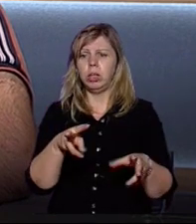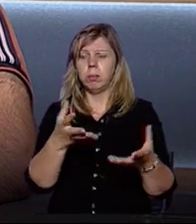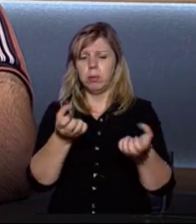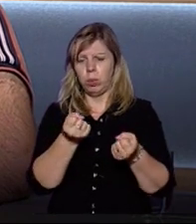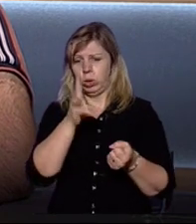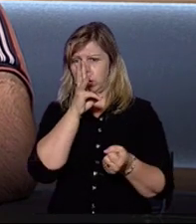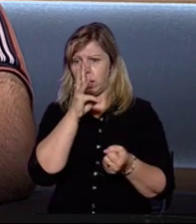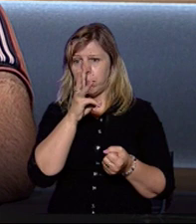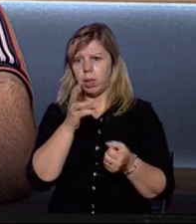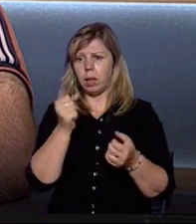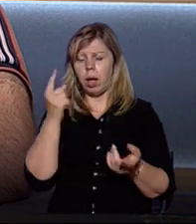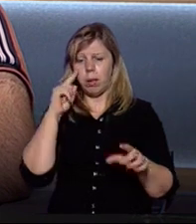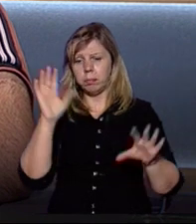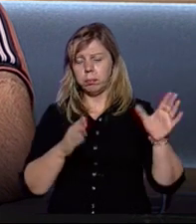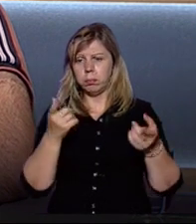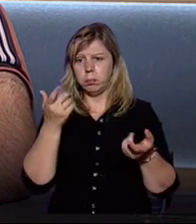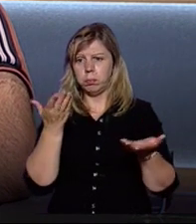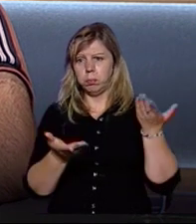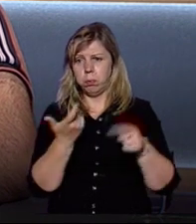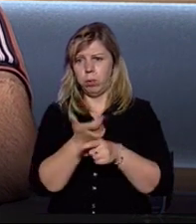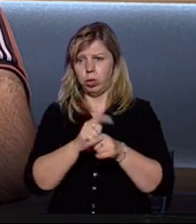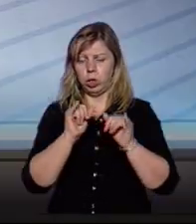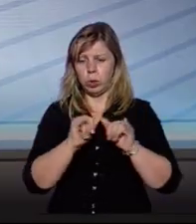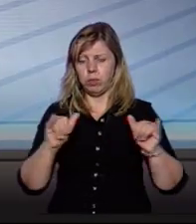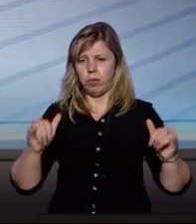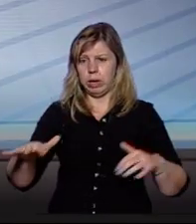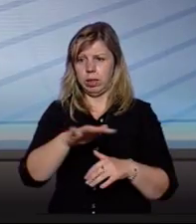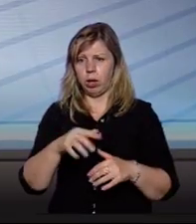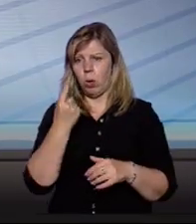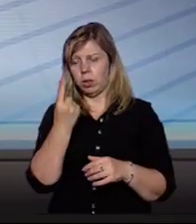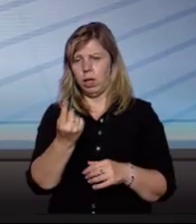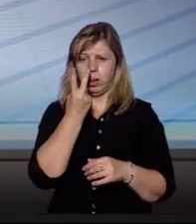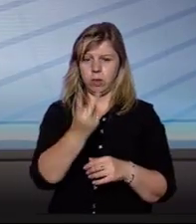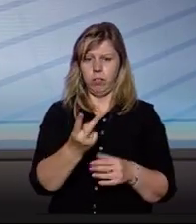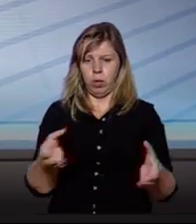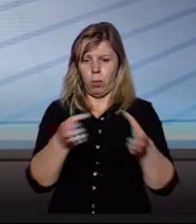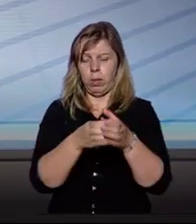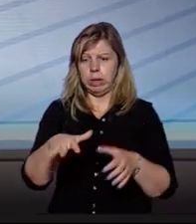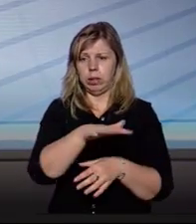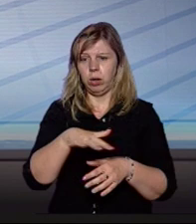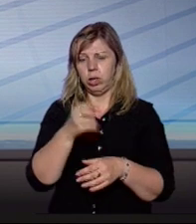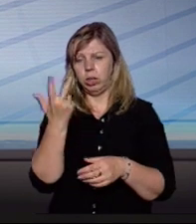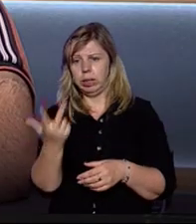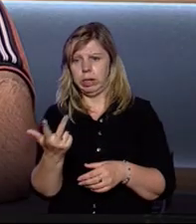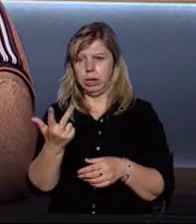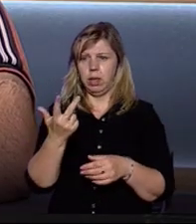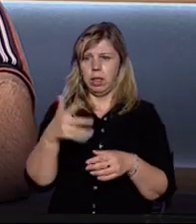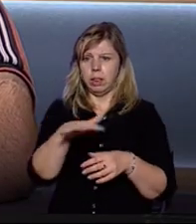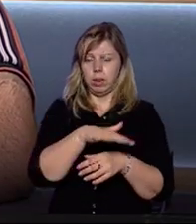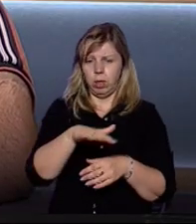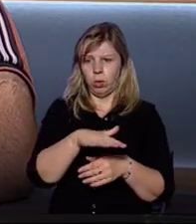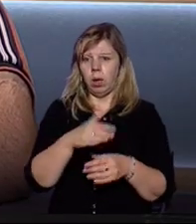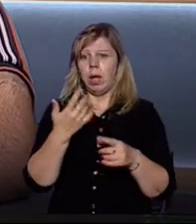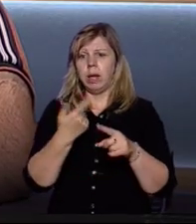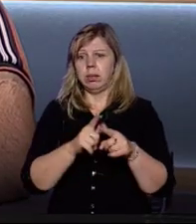заробітну плату, а переважно більшість розвиває територія, одна чи дві об'єднані територіальні, чи три на тій території. Тому